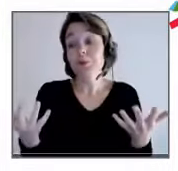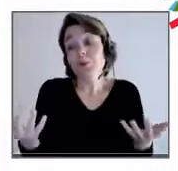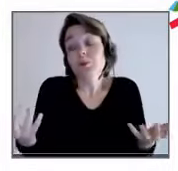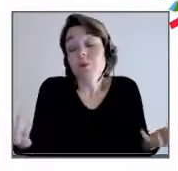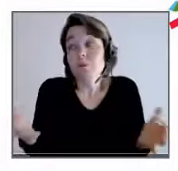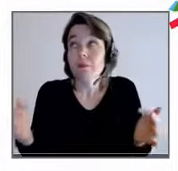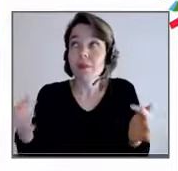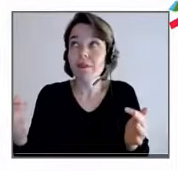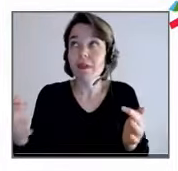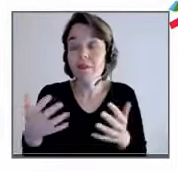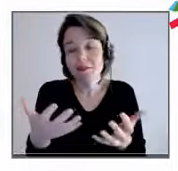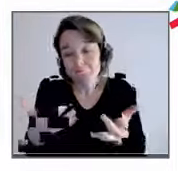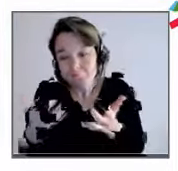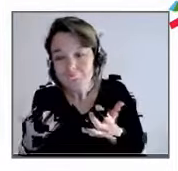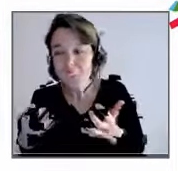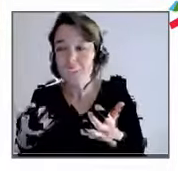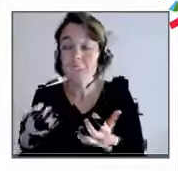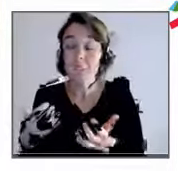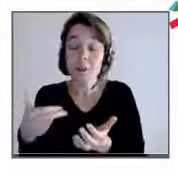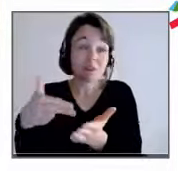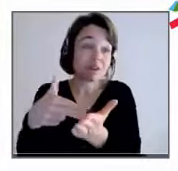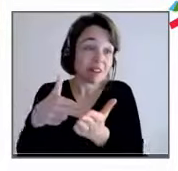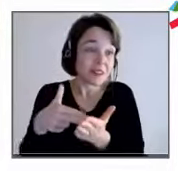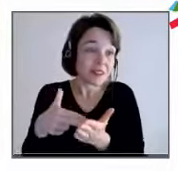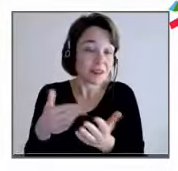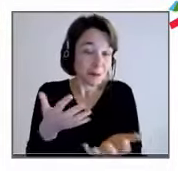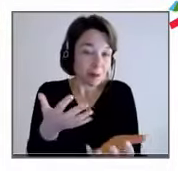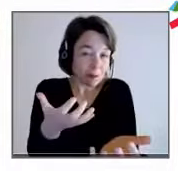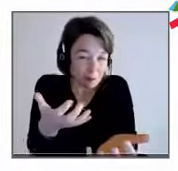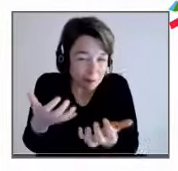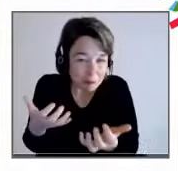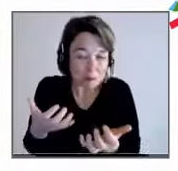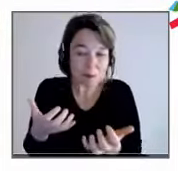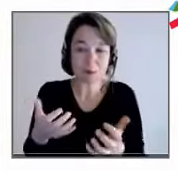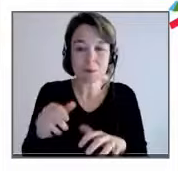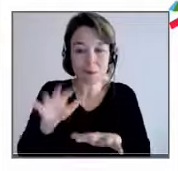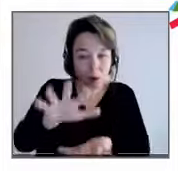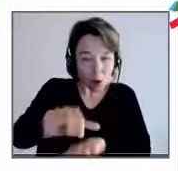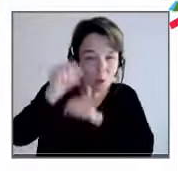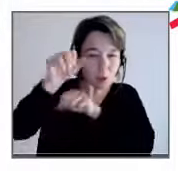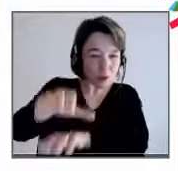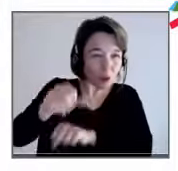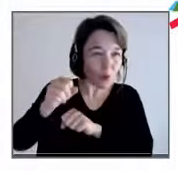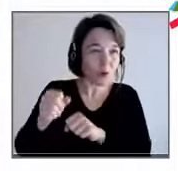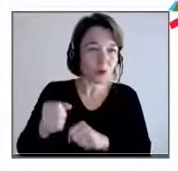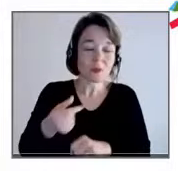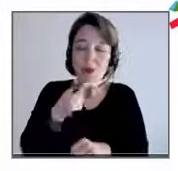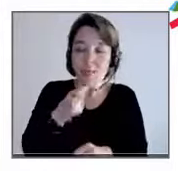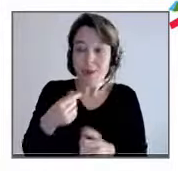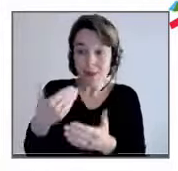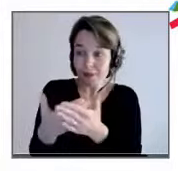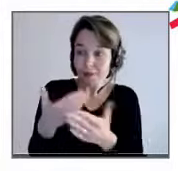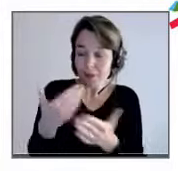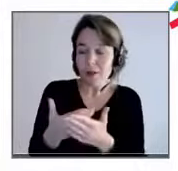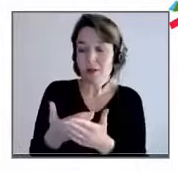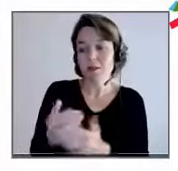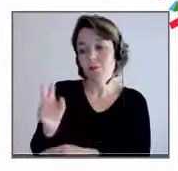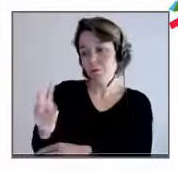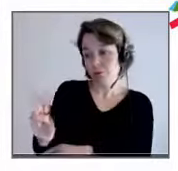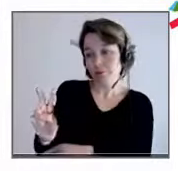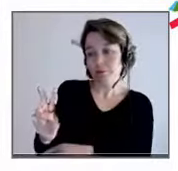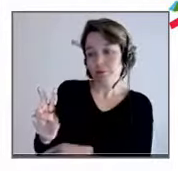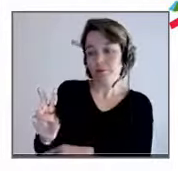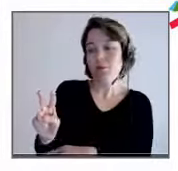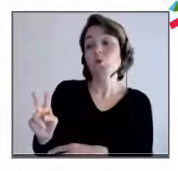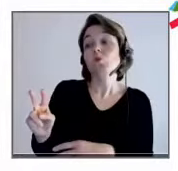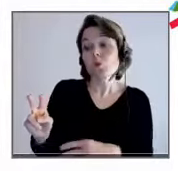'attirance et de facilité de recrutement. C'est aussi beaucoup pour ça qu'elle s'intéresse à ses missions et à ses raisons d'être. Si la fraternité ne suit